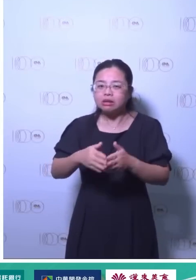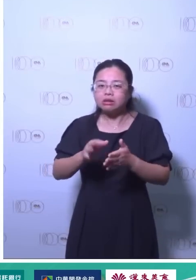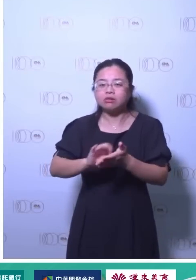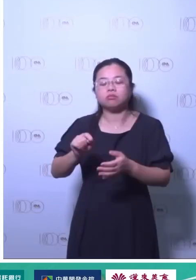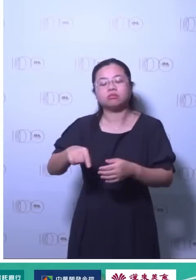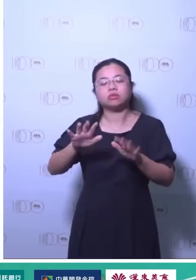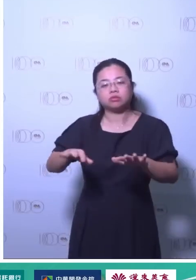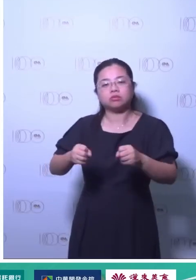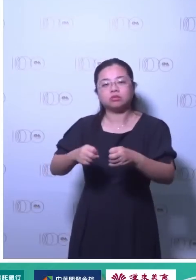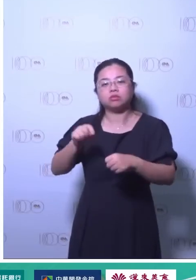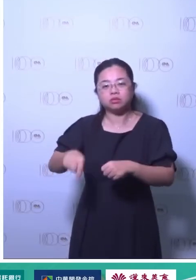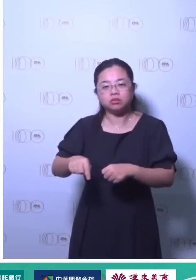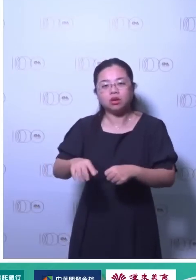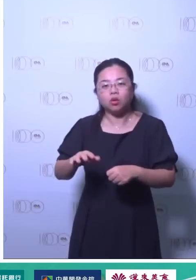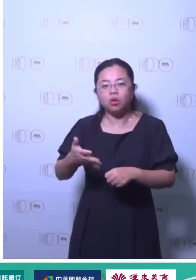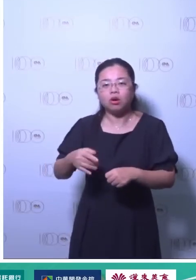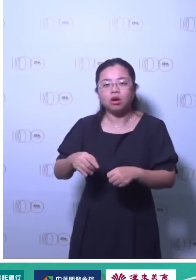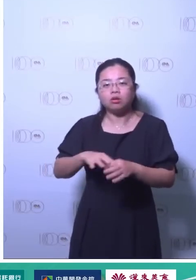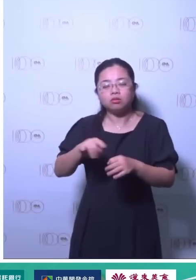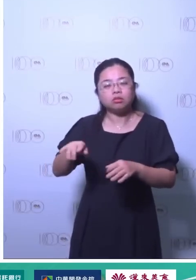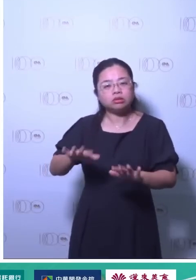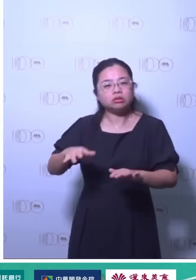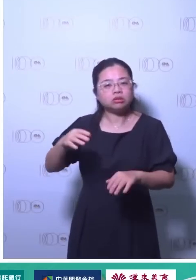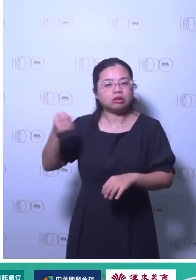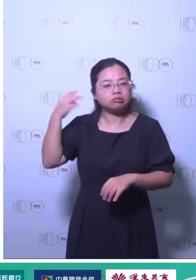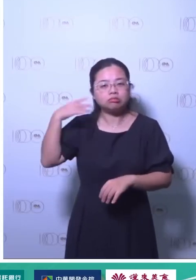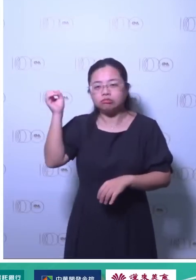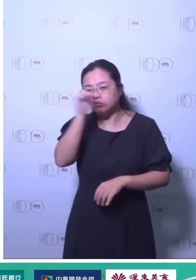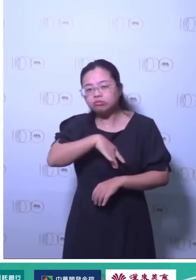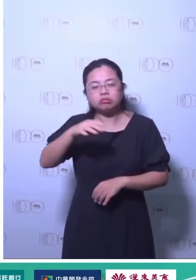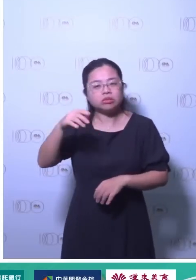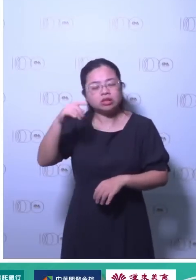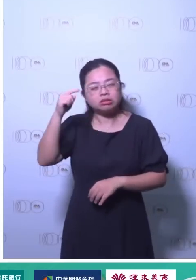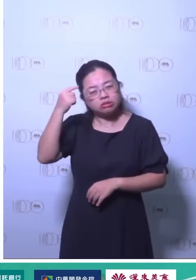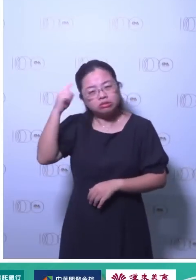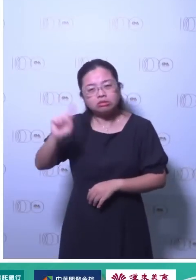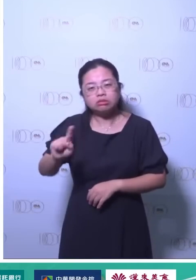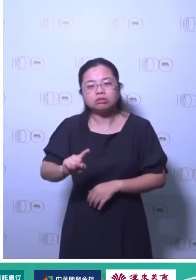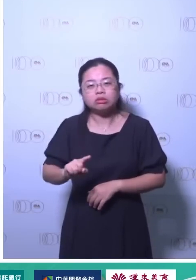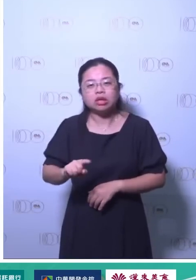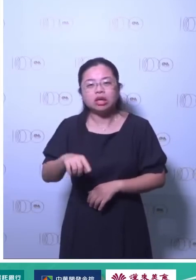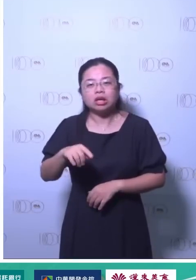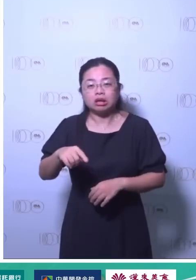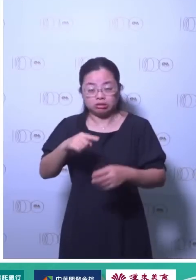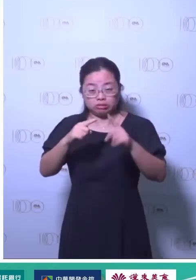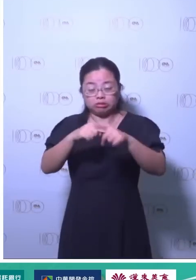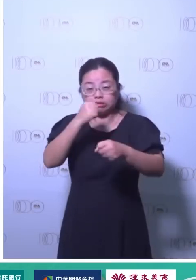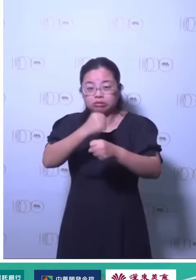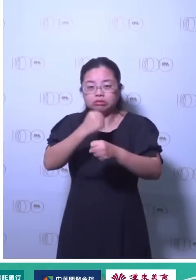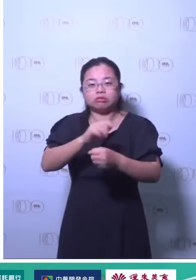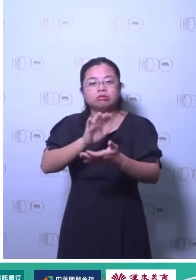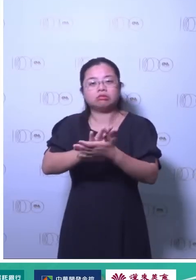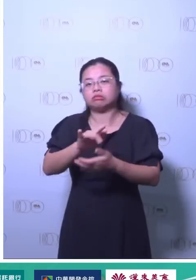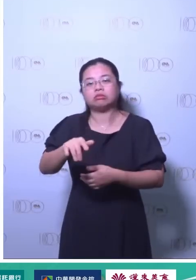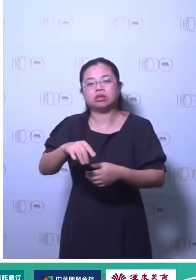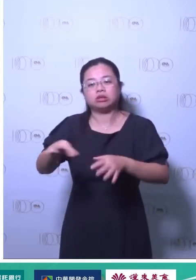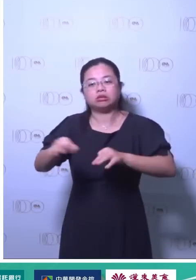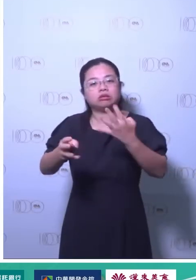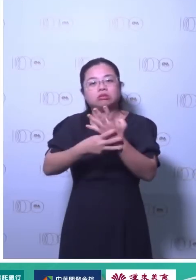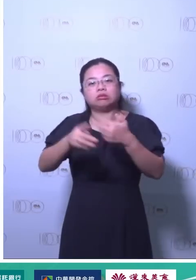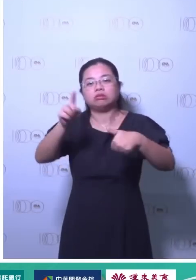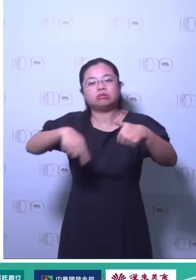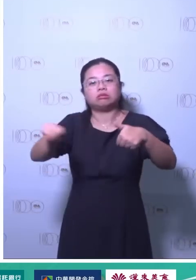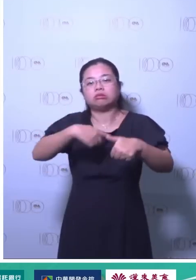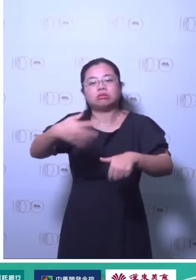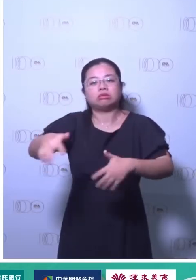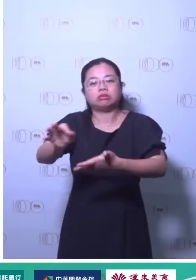抓但是为什么我们现在这两年一直在讲这一些什么灶林土壤碳海洋蓝碳为什么因为目前